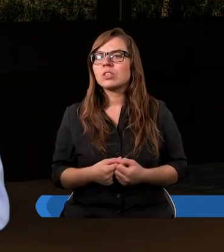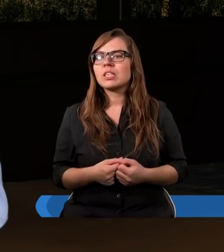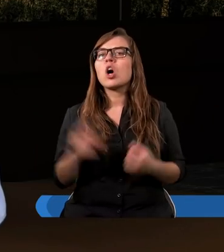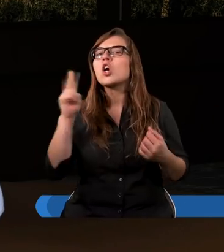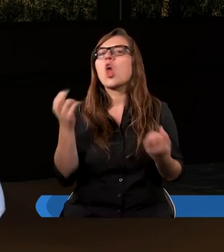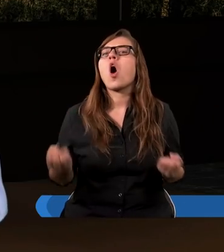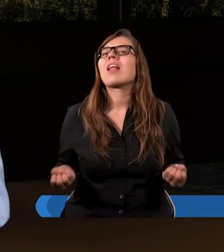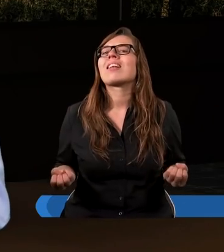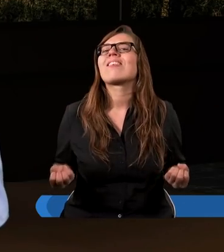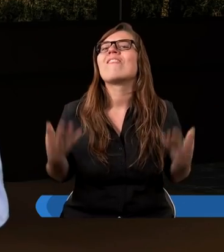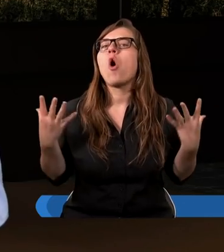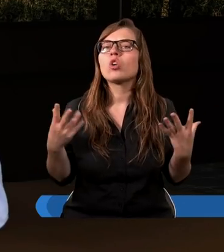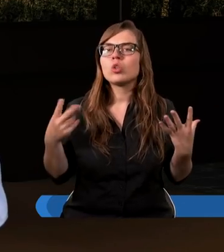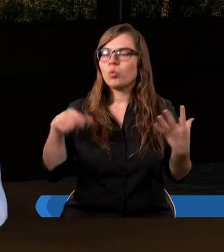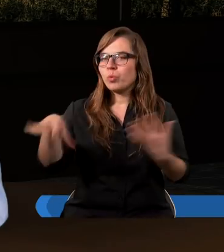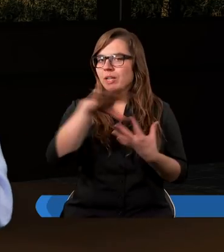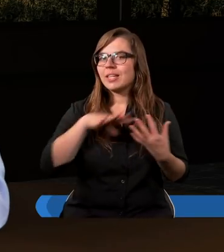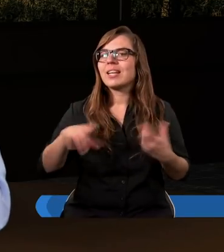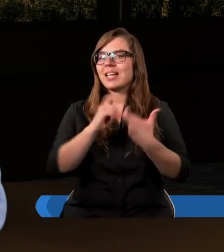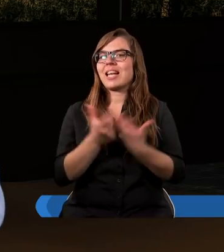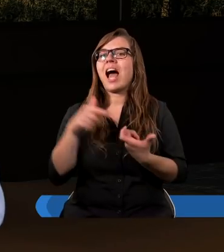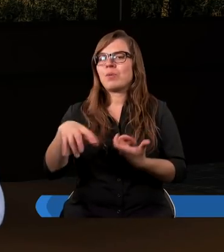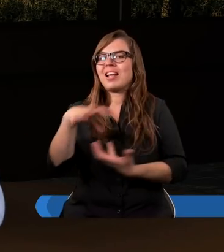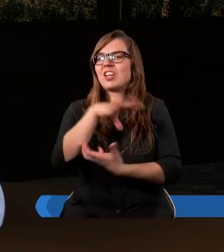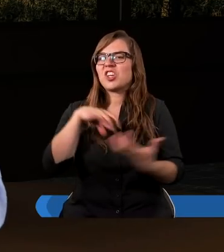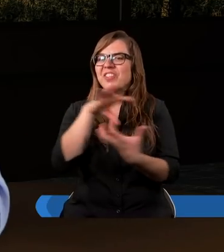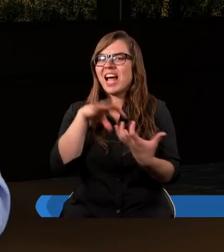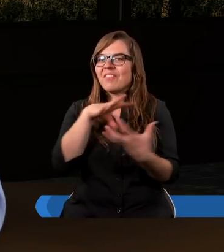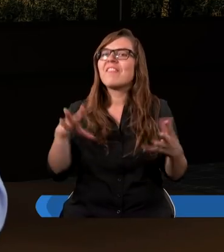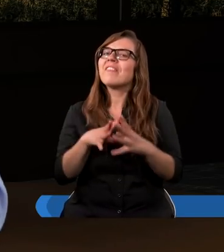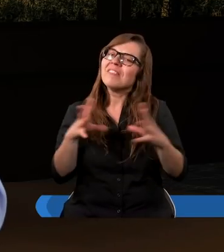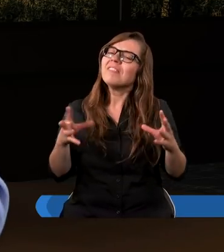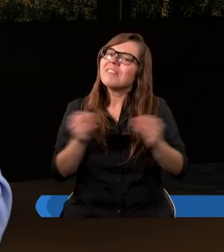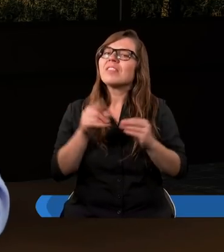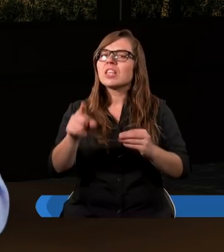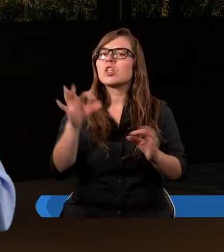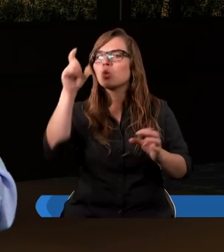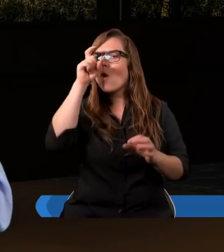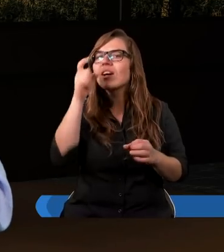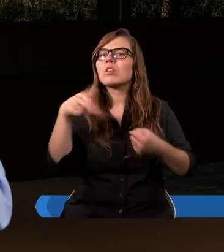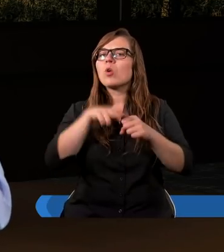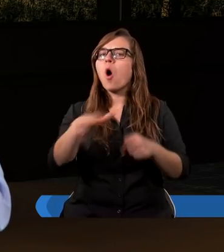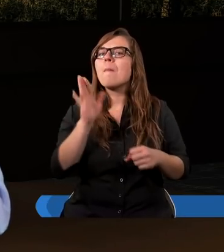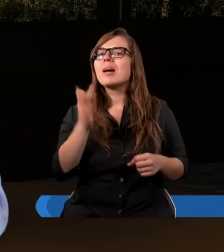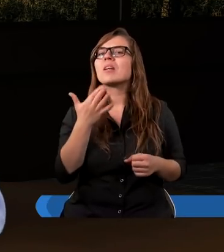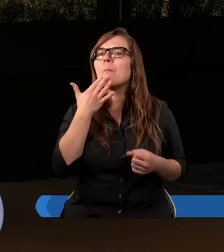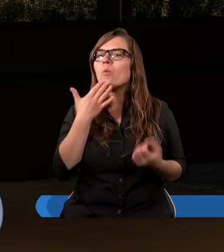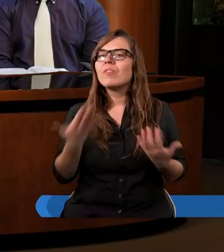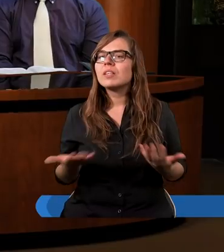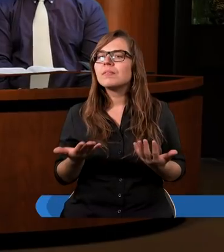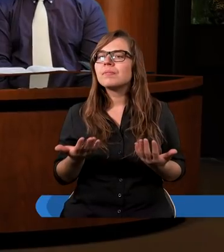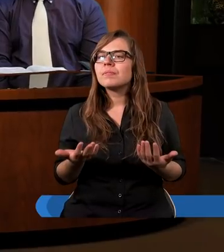stwórcą? Kto stworzył cały ten wszechświat w ramach tego człowieka, o czym będziemy mówili?